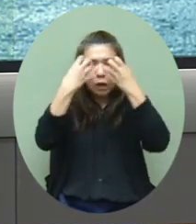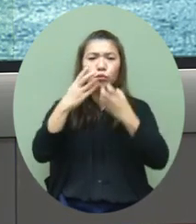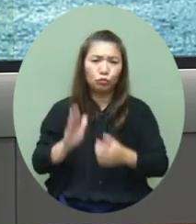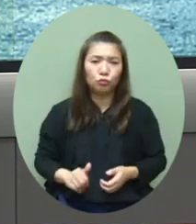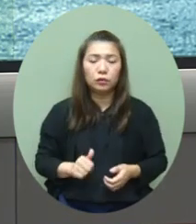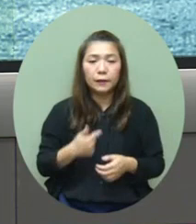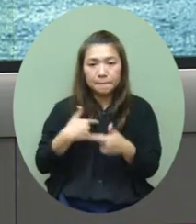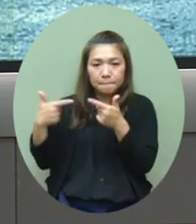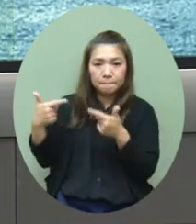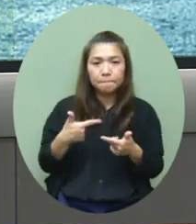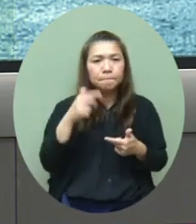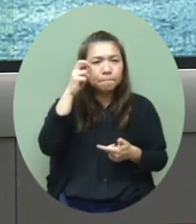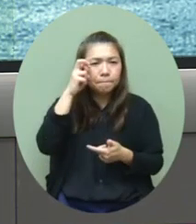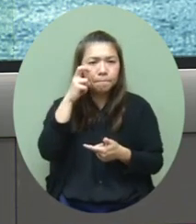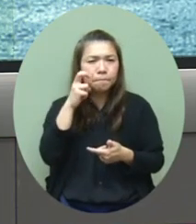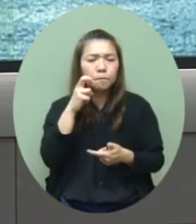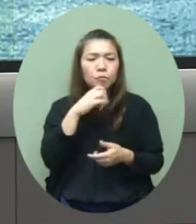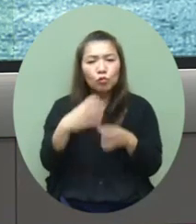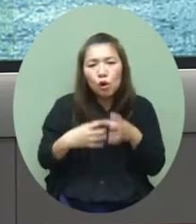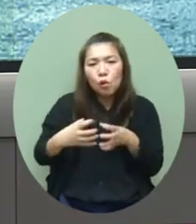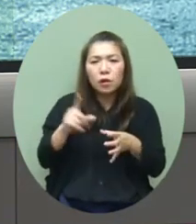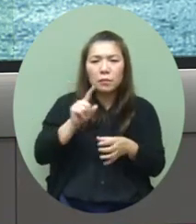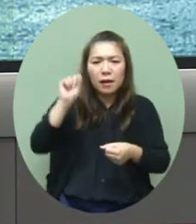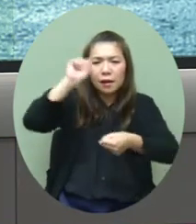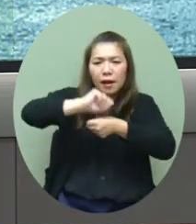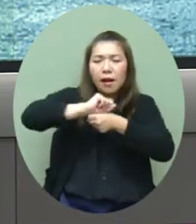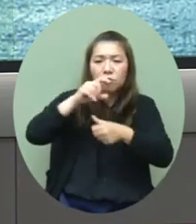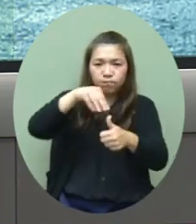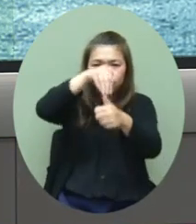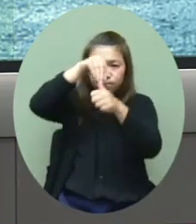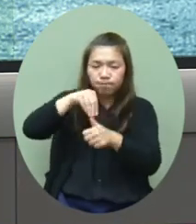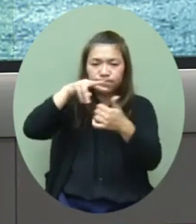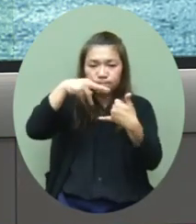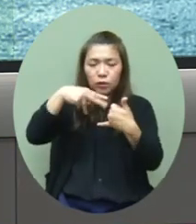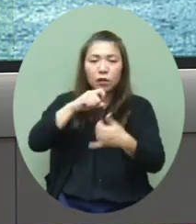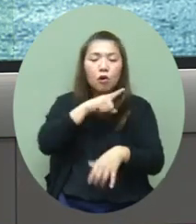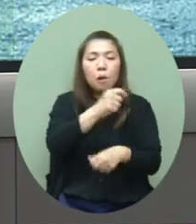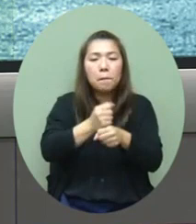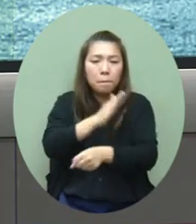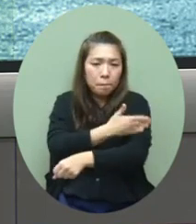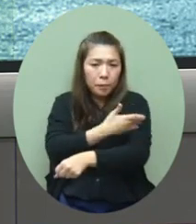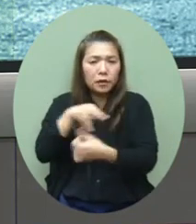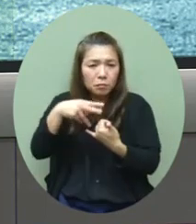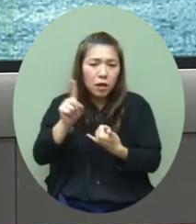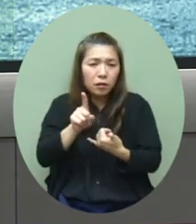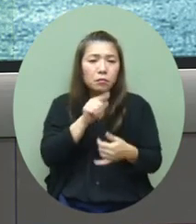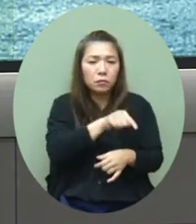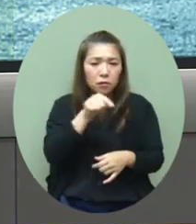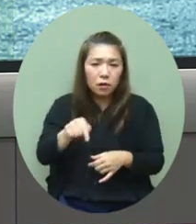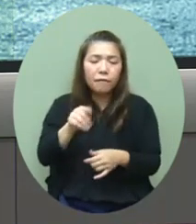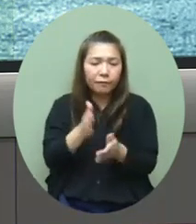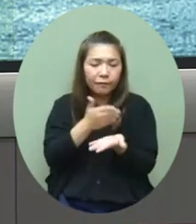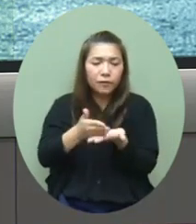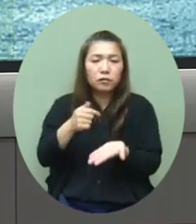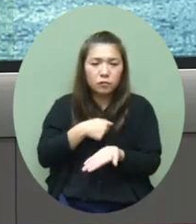我們會繼續討論和研究怎樣可以加強病人的入院西查和員工每一天的行常的檢測所以